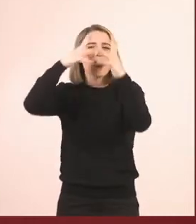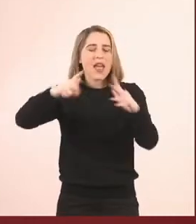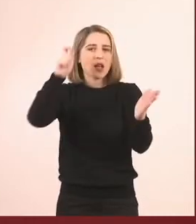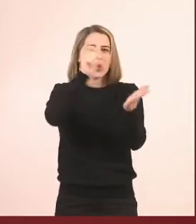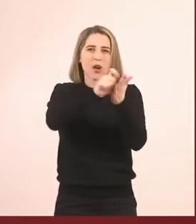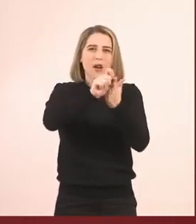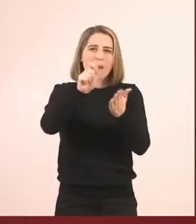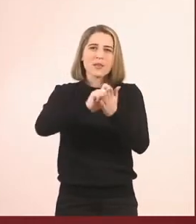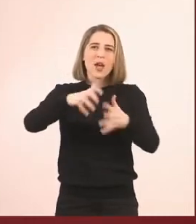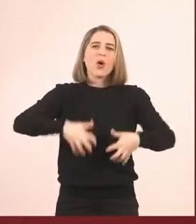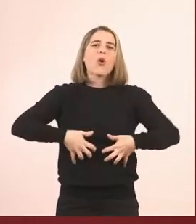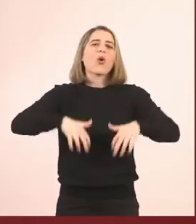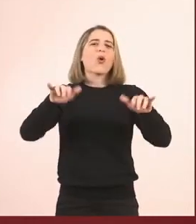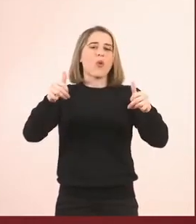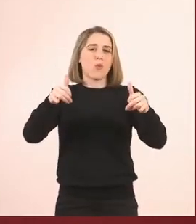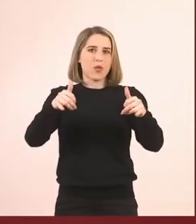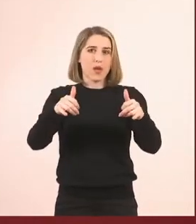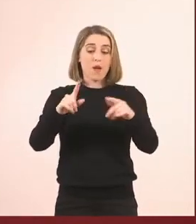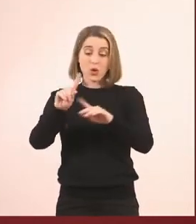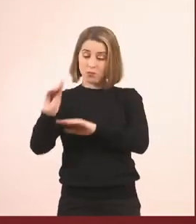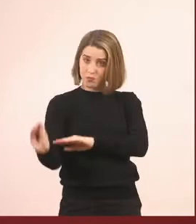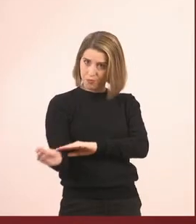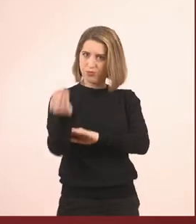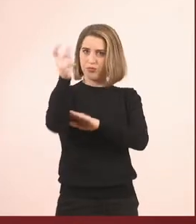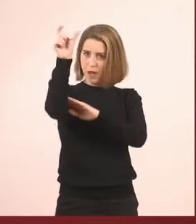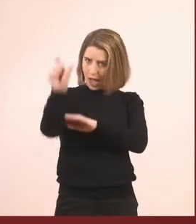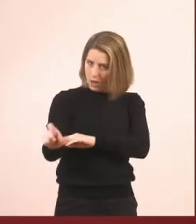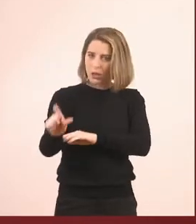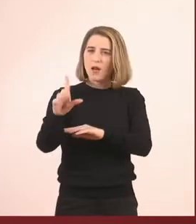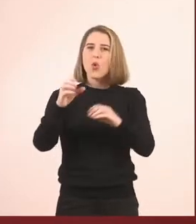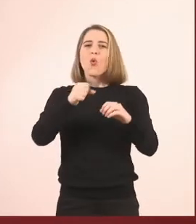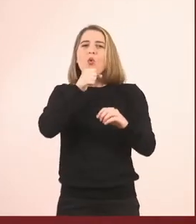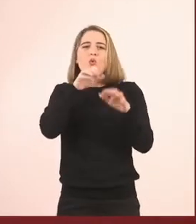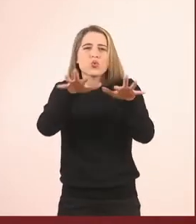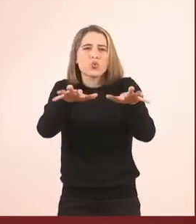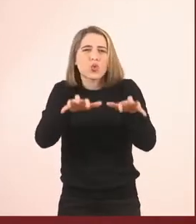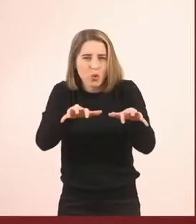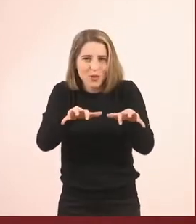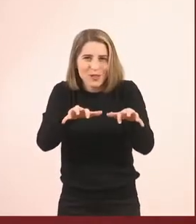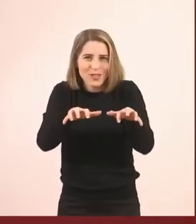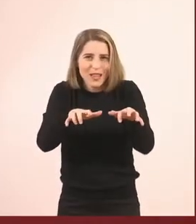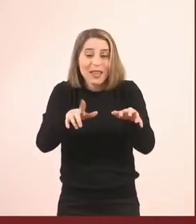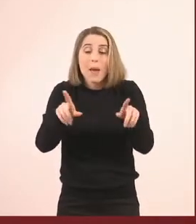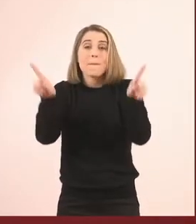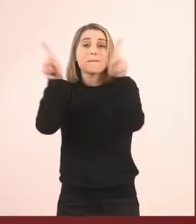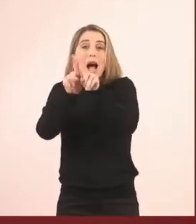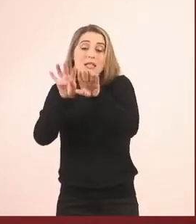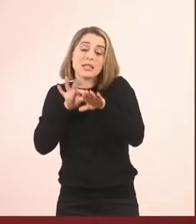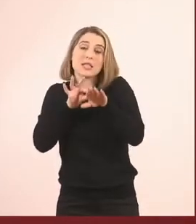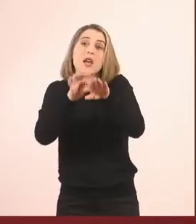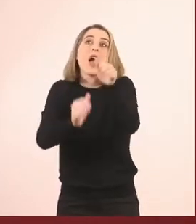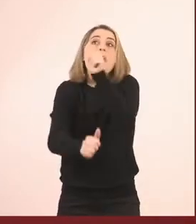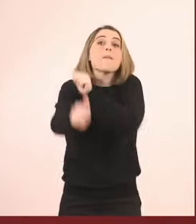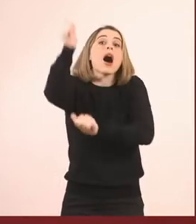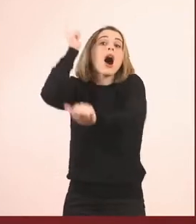Έρχεται στη ζωή του Σκρούτζ, που μπορούμε να τον ονομάσουμε και Βρασίδα. Δώστε του εσύ όνομα θέλετε. Και πάει πίσω για να μάθει τι είναι το